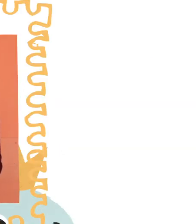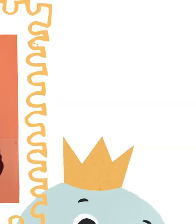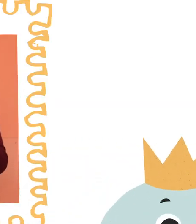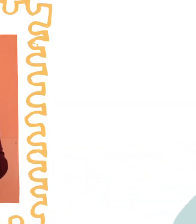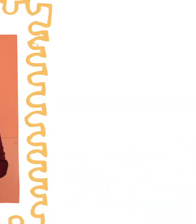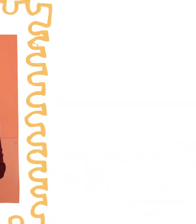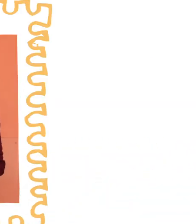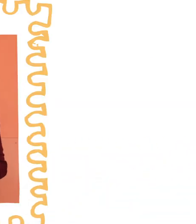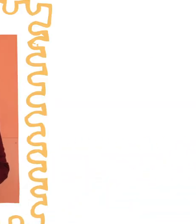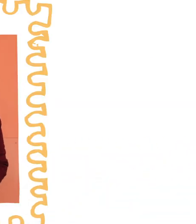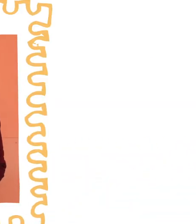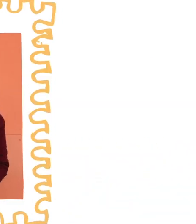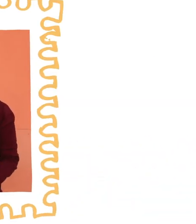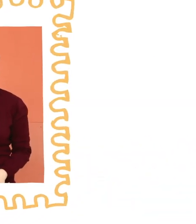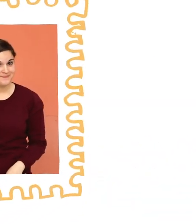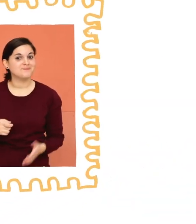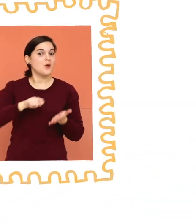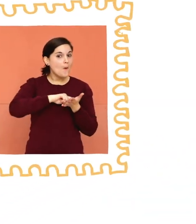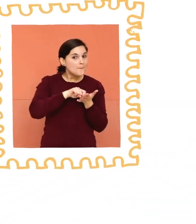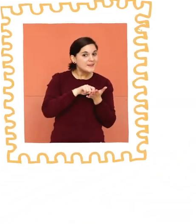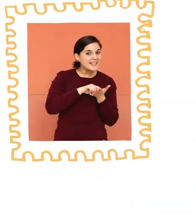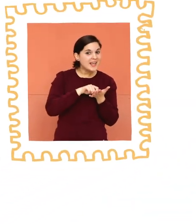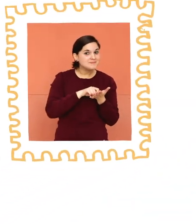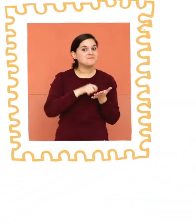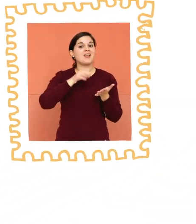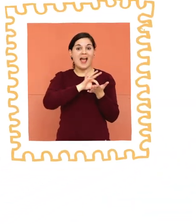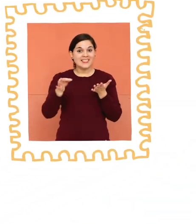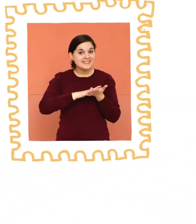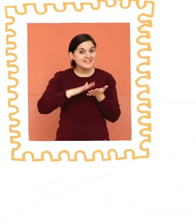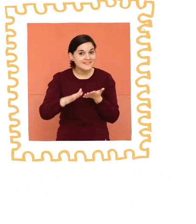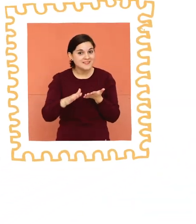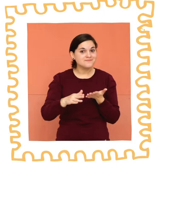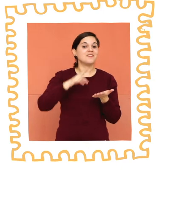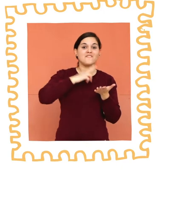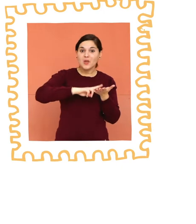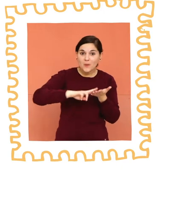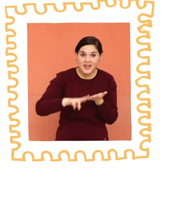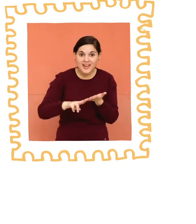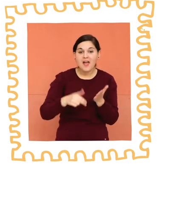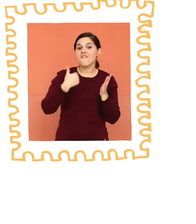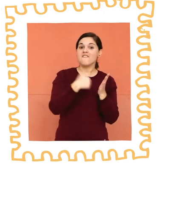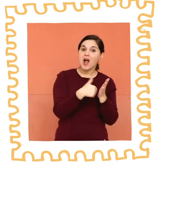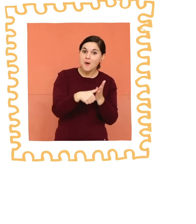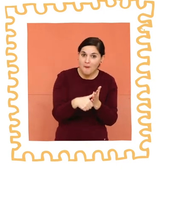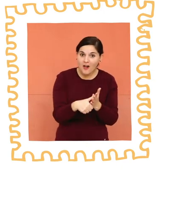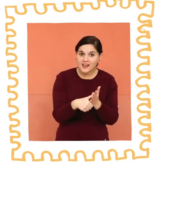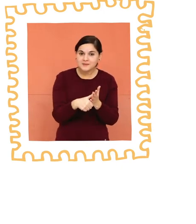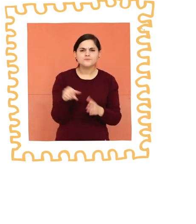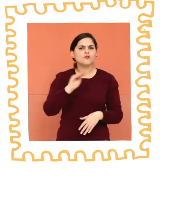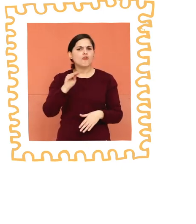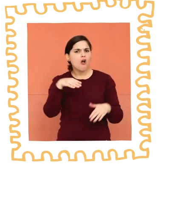fantasmi non fanno collezioni ma tu forse sì gommine adesivi figurine francobolli